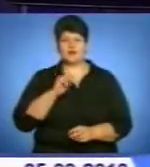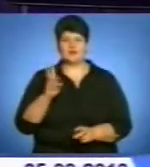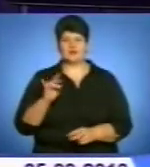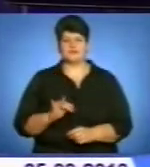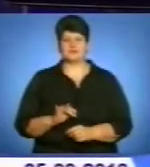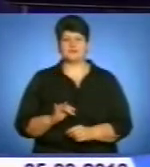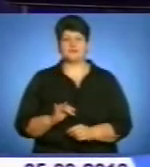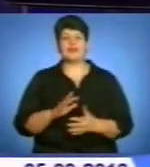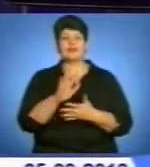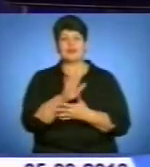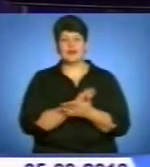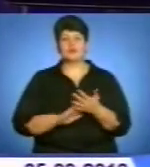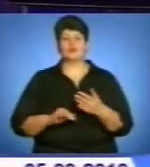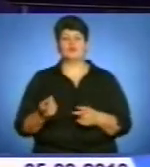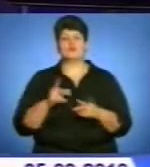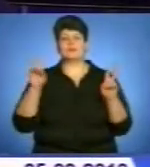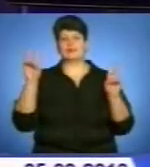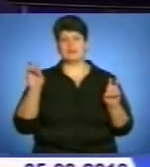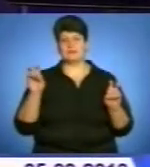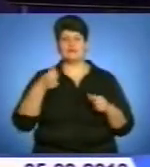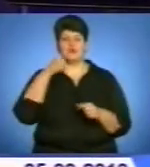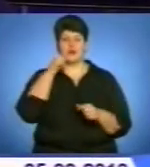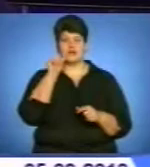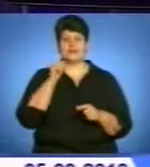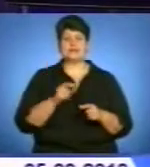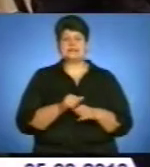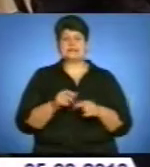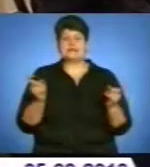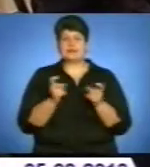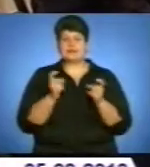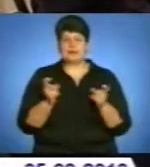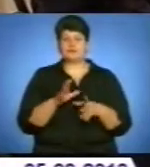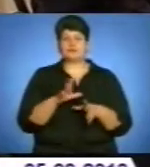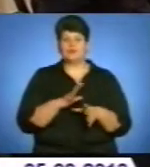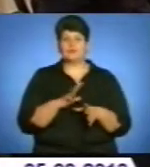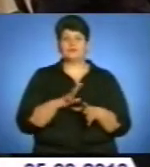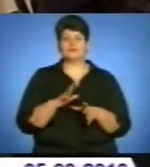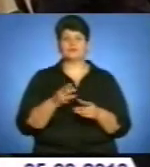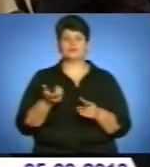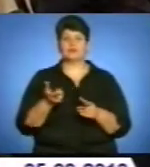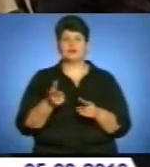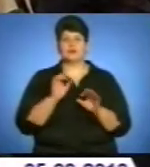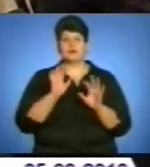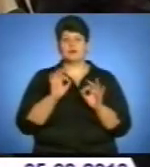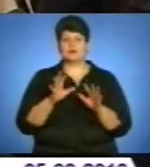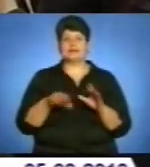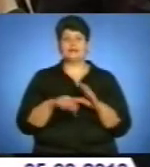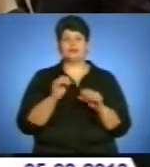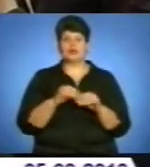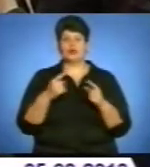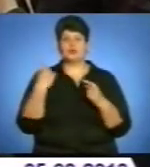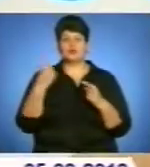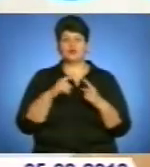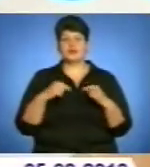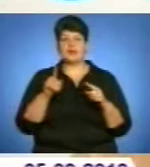І далі продовжуємо тему. Учорашній інцидент під час зборів громадськості сьогодні прокоментували депутати обласної ради